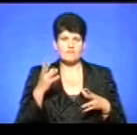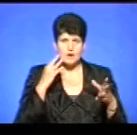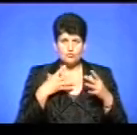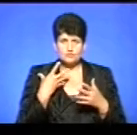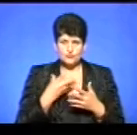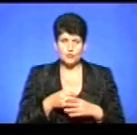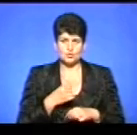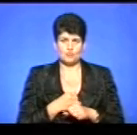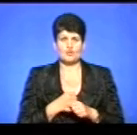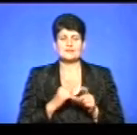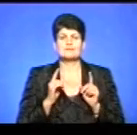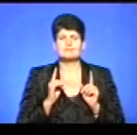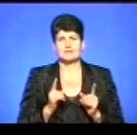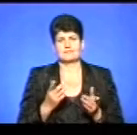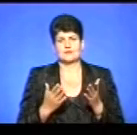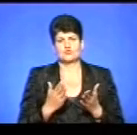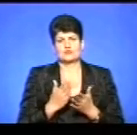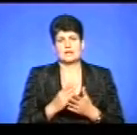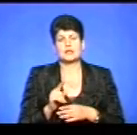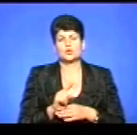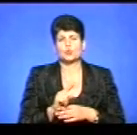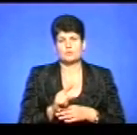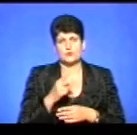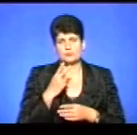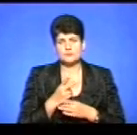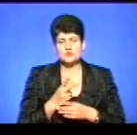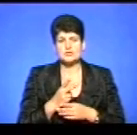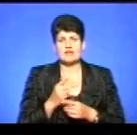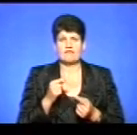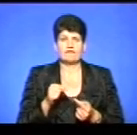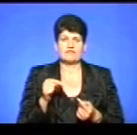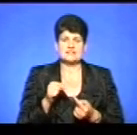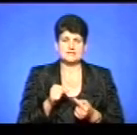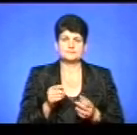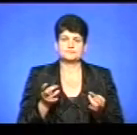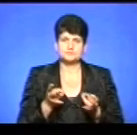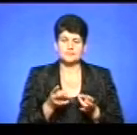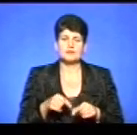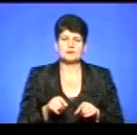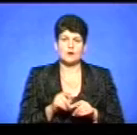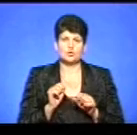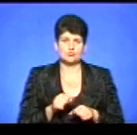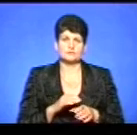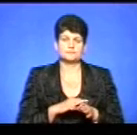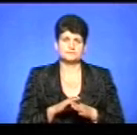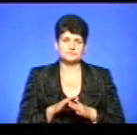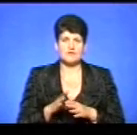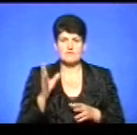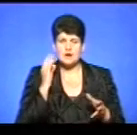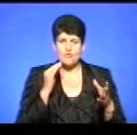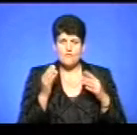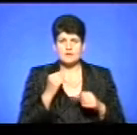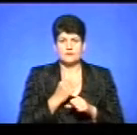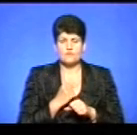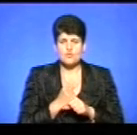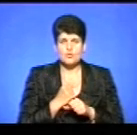своїй роботі, ну, навіть якщо є така норма, що передбачає, як в разі визначення задоцільне, ми її теж можемо реалізувати, врахувати в роботі,